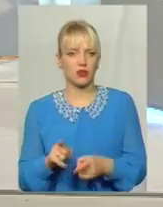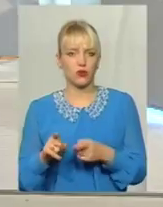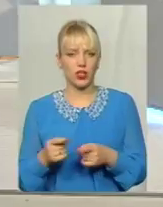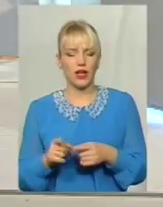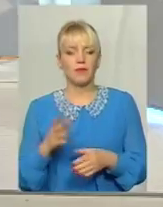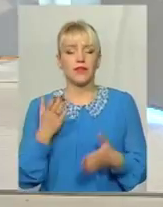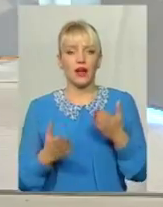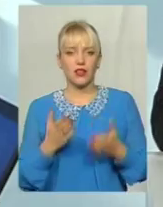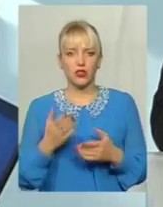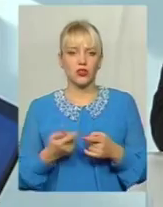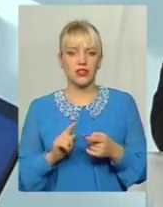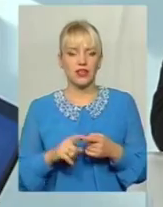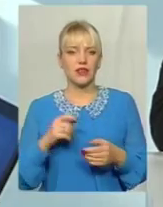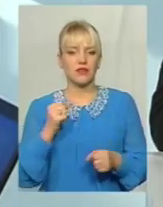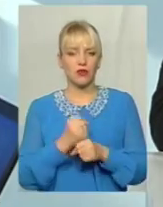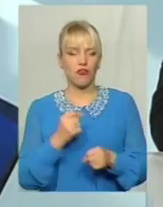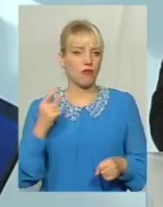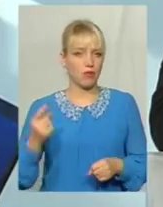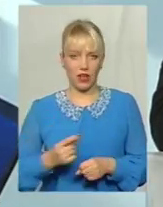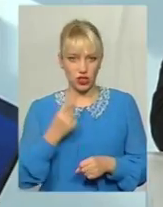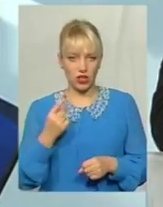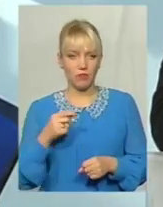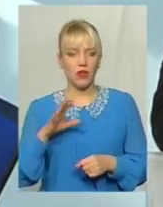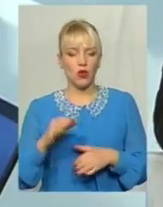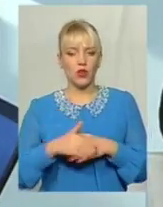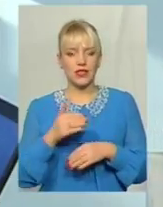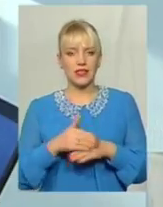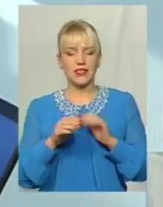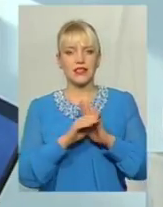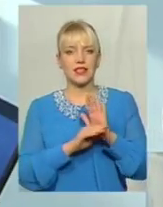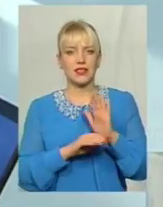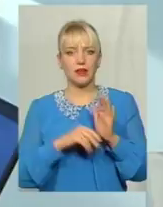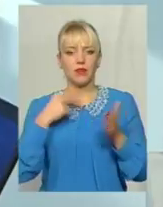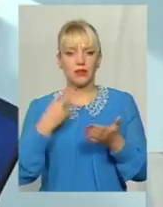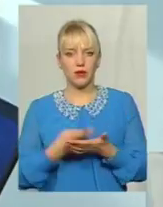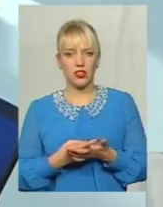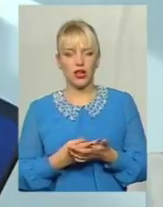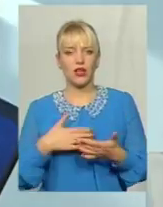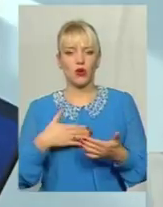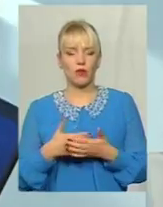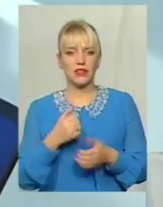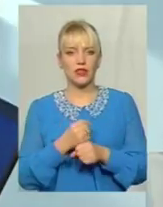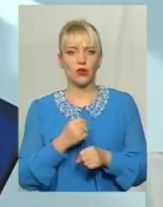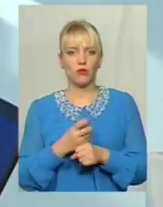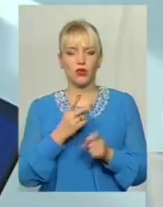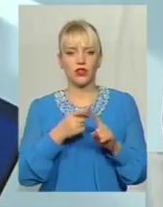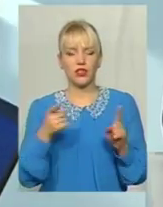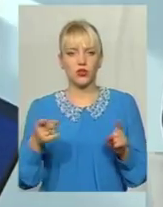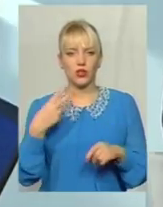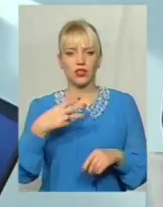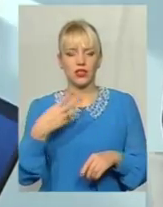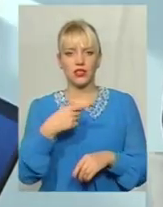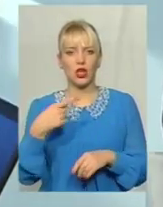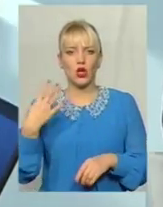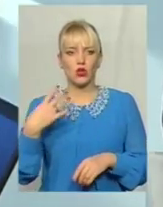Адмінправопорушення, якщо це вчинено вперше, то санкція статті передбачає громадські роботи на строк від 30 до 40